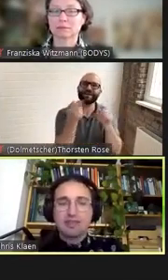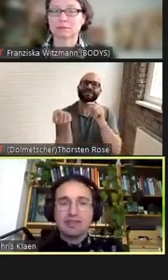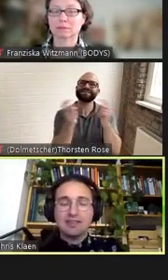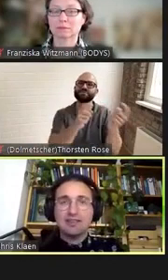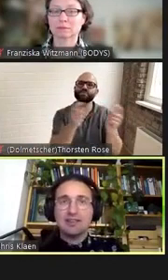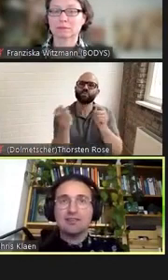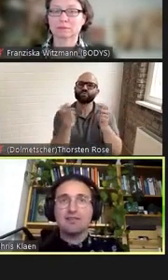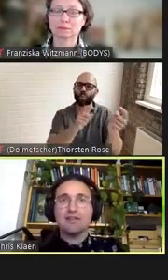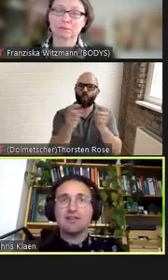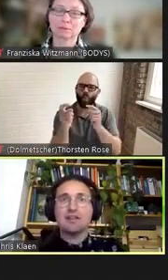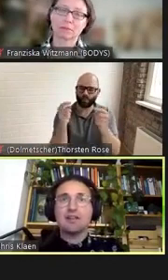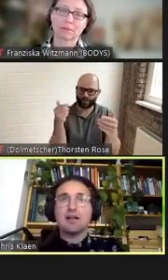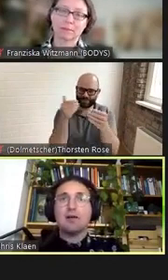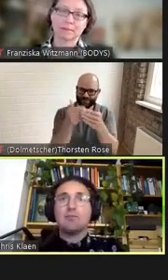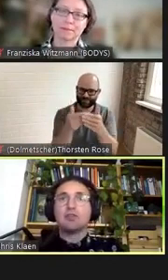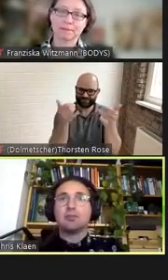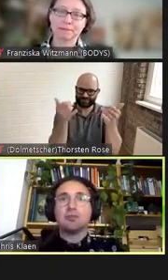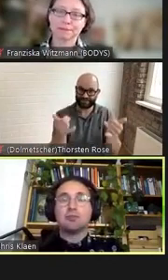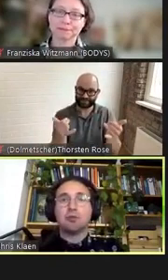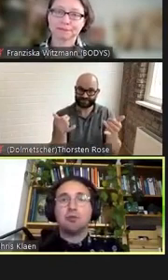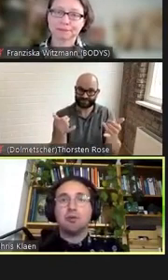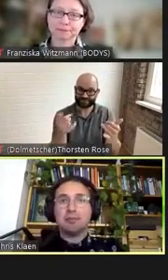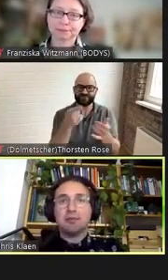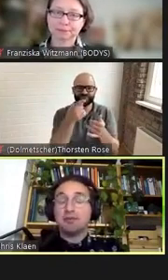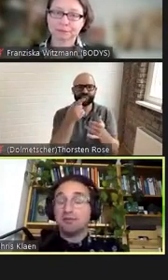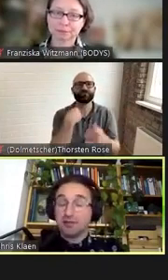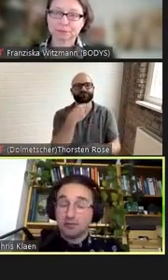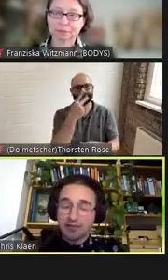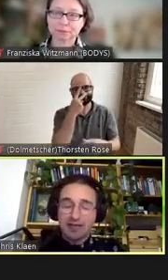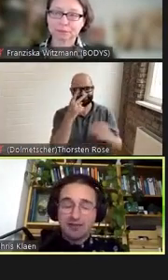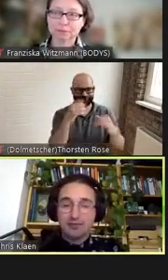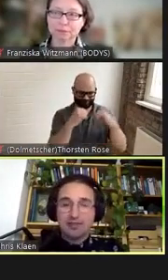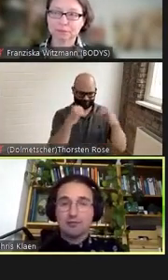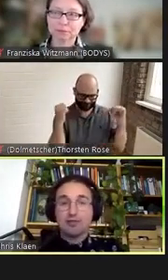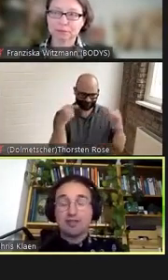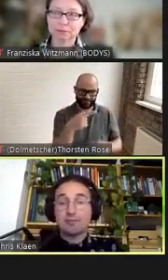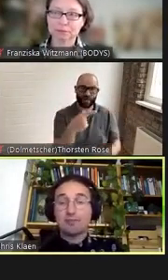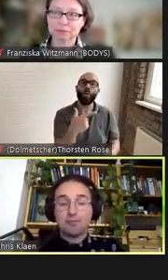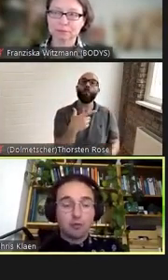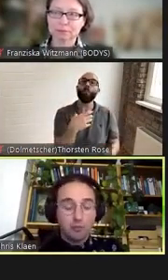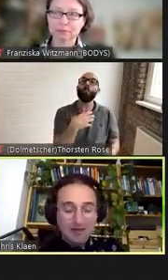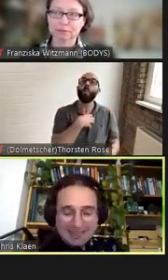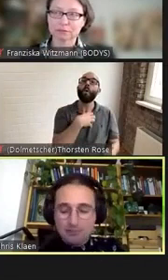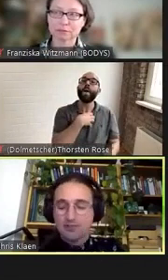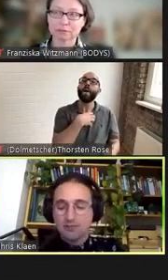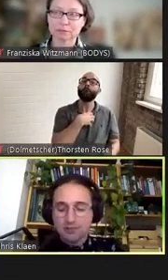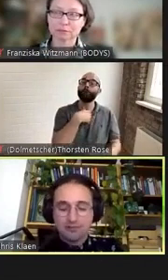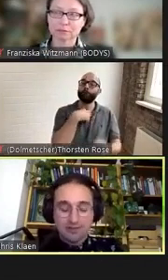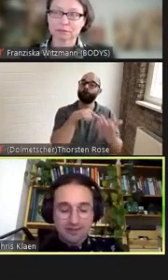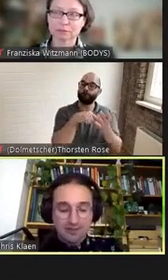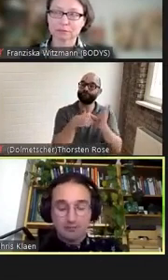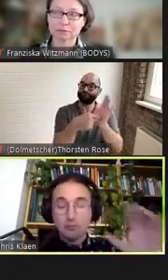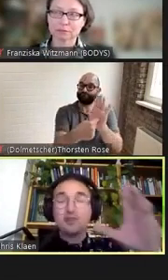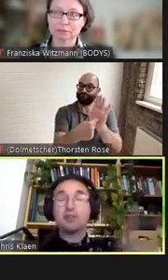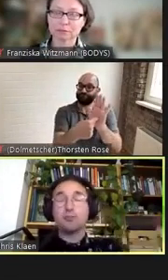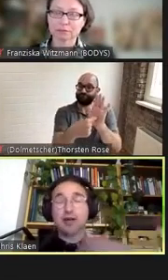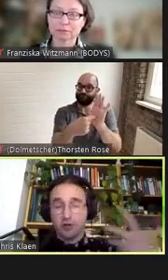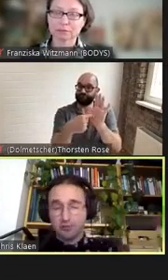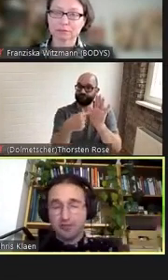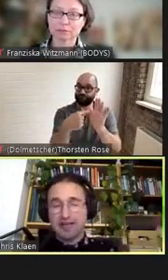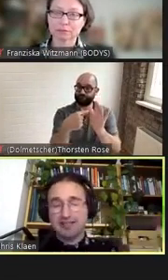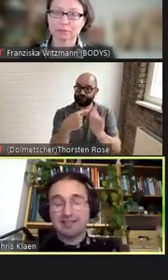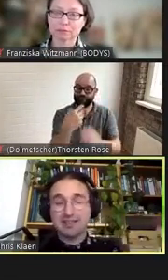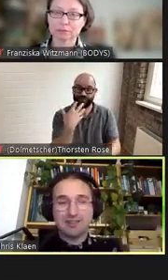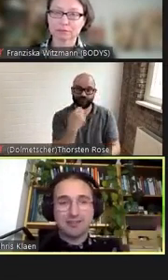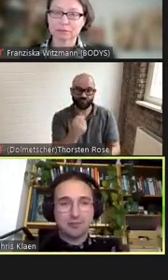in denen wir bestimmte Probleme versuchen anzugehen und als Probleme zu definieren, um sie